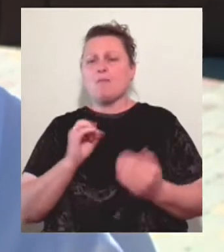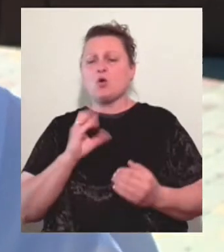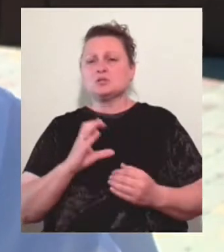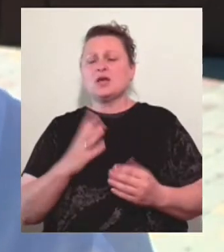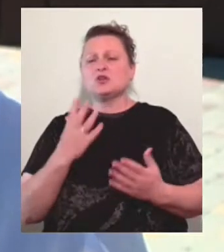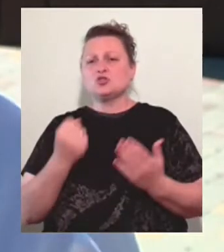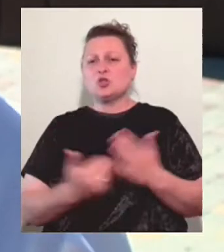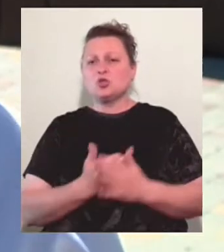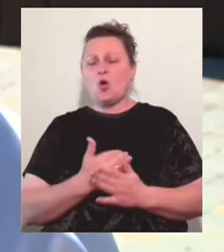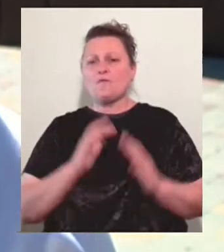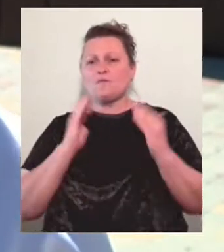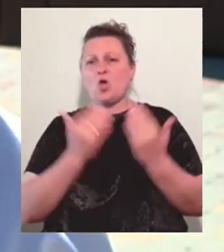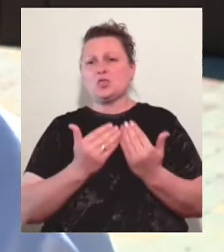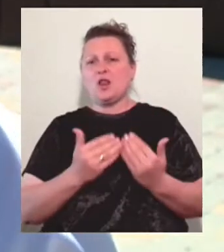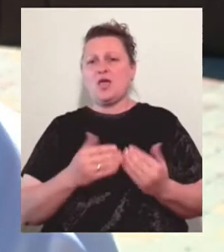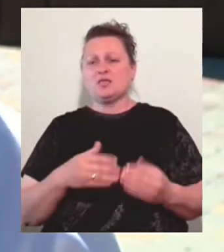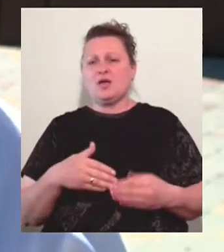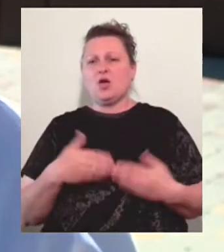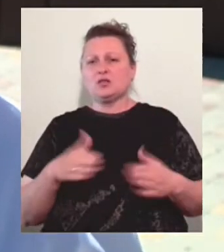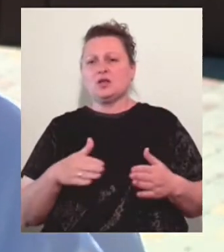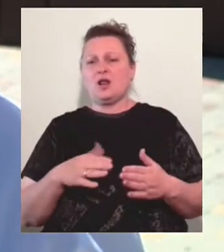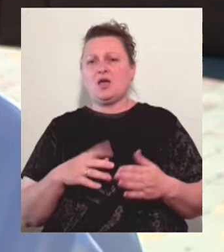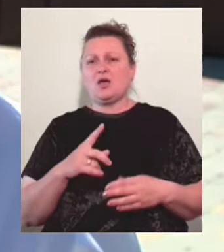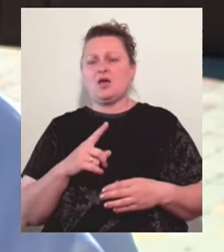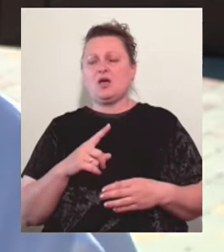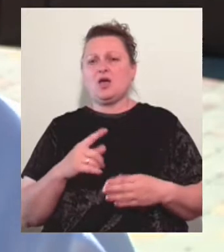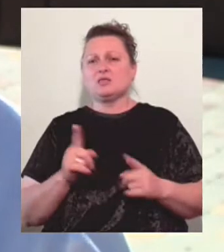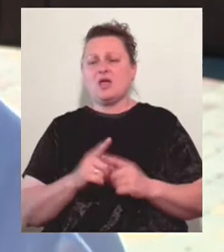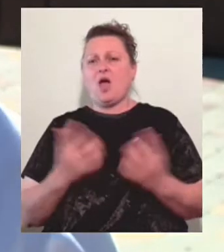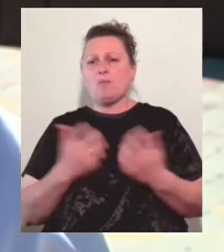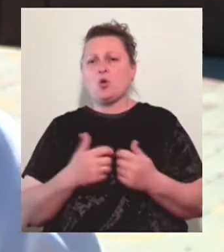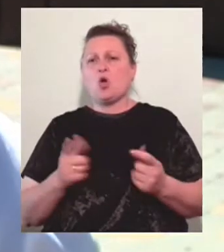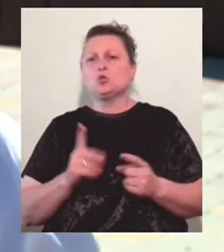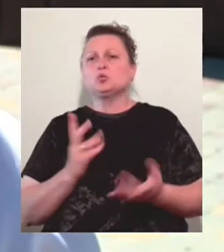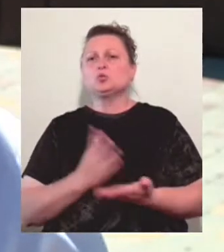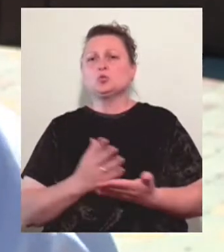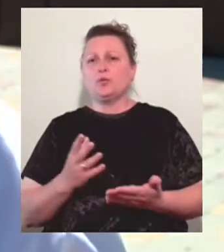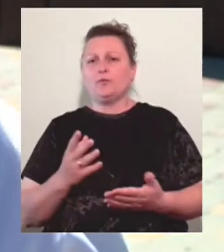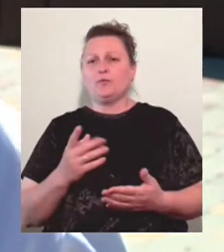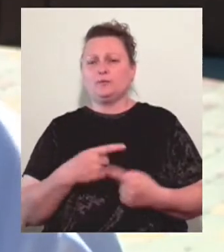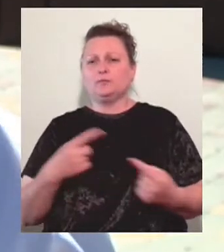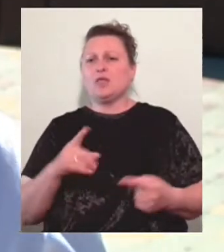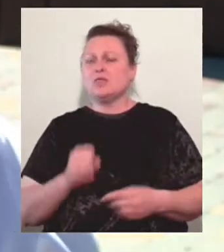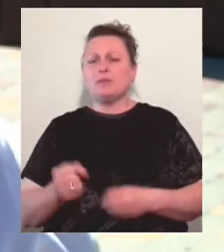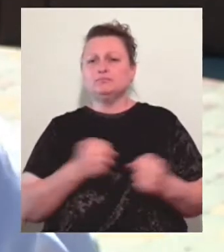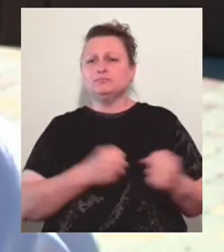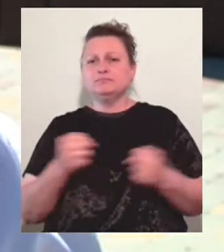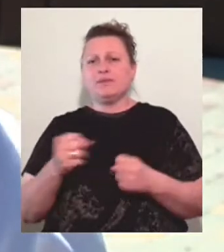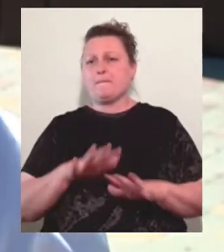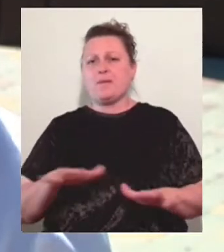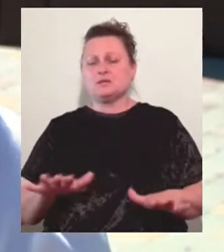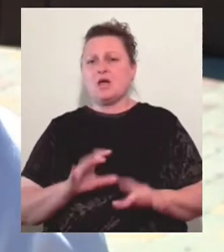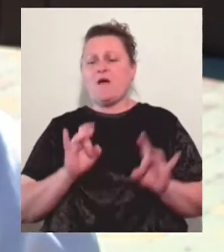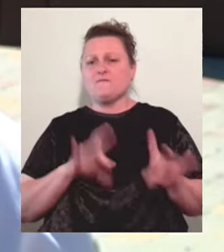коронавірусної інфекції. Це те оборудовання, яке має бути в кожному боксі, не переноситься з міста на місце. Тому це дійсно дуже